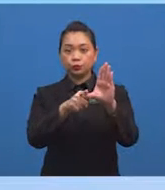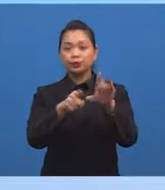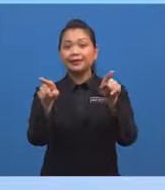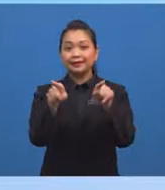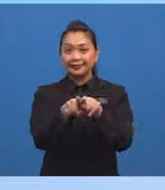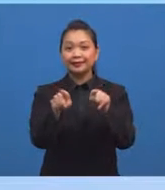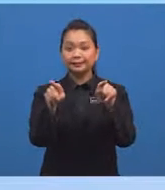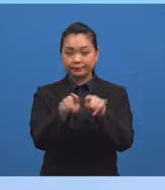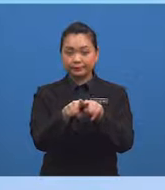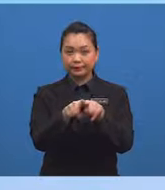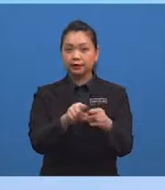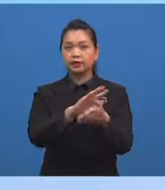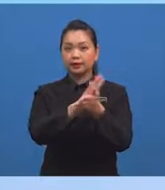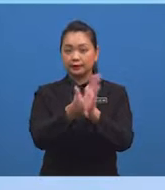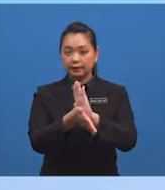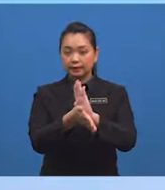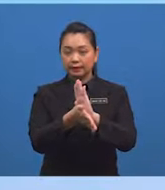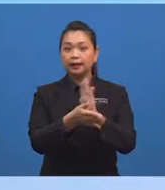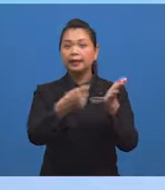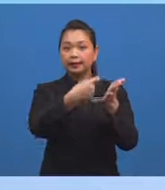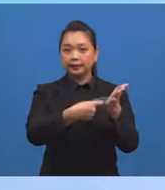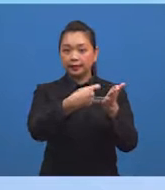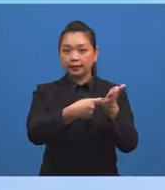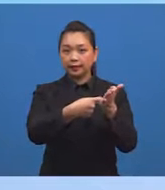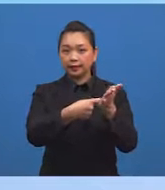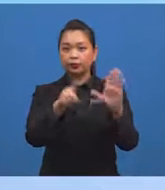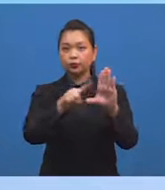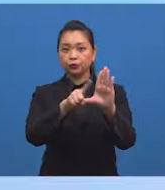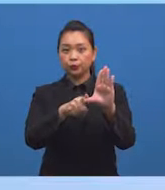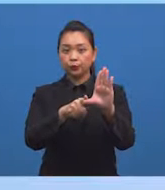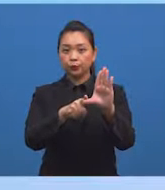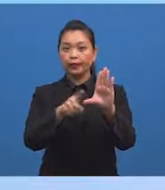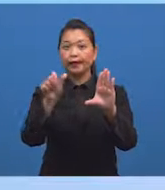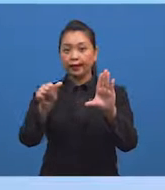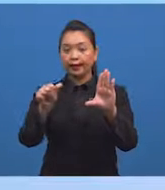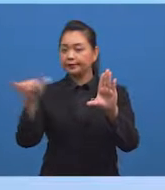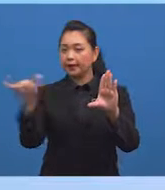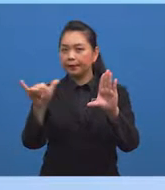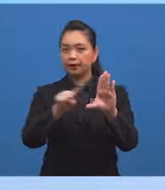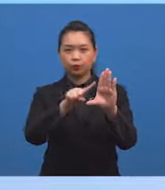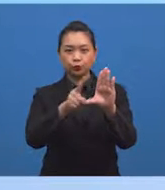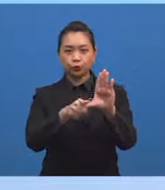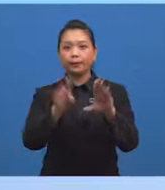sepadan, maka nilai sudut tersebut adalah sama